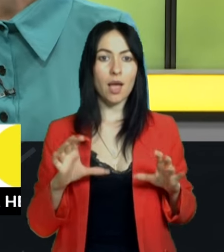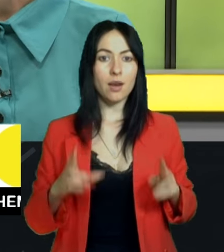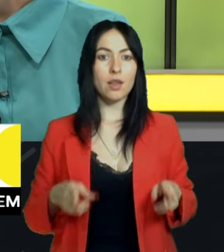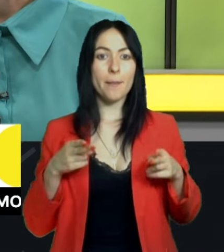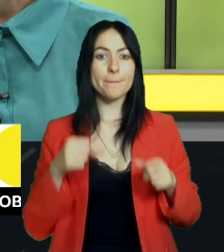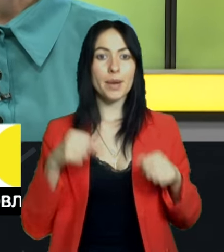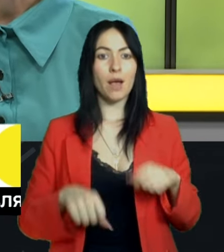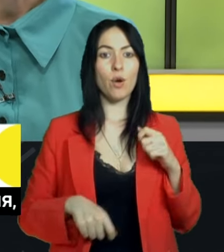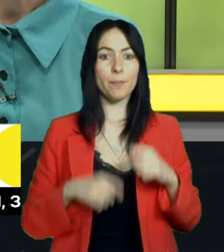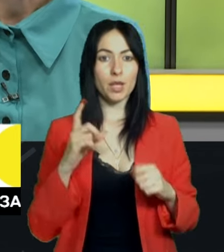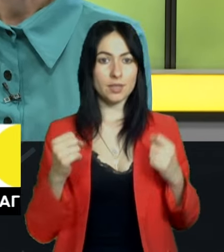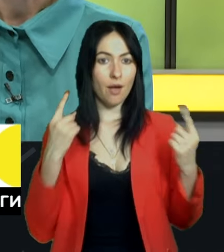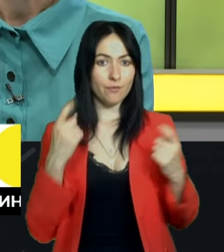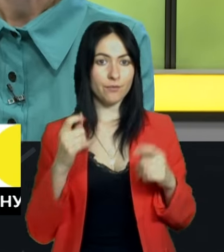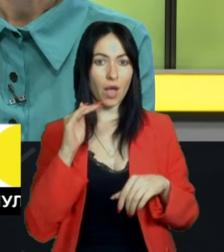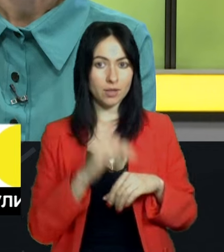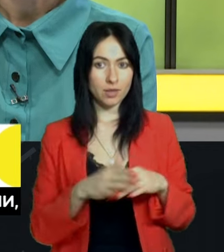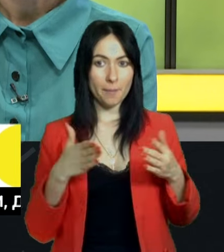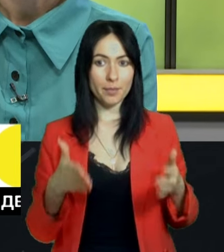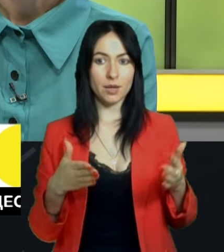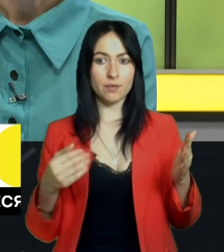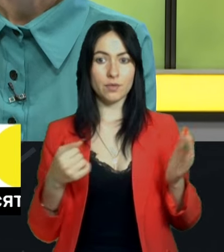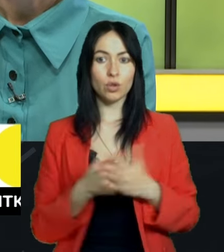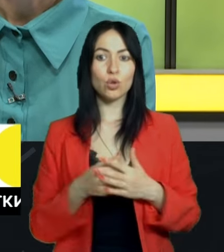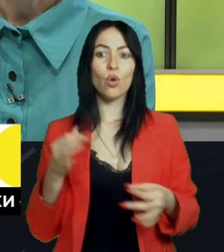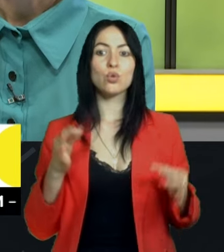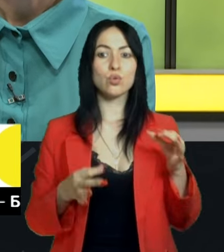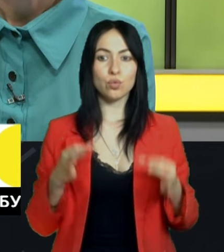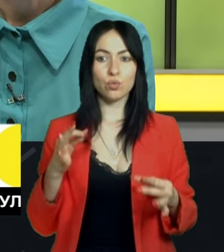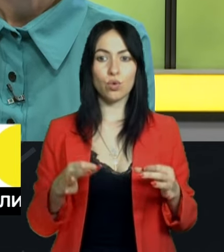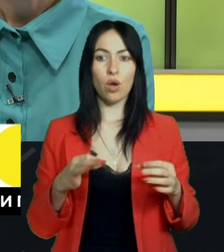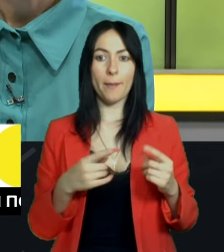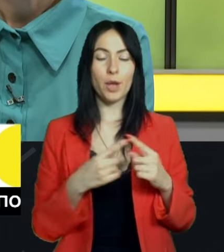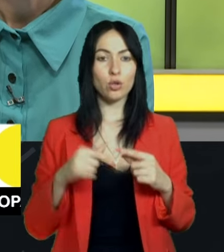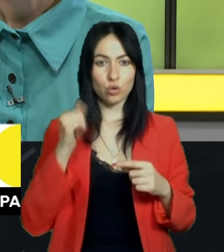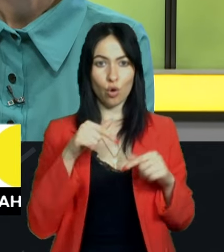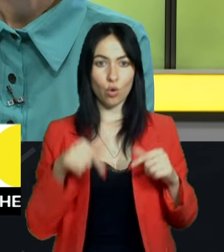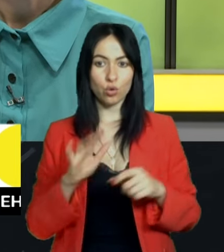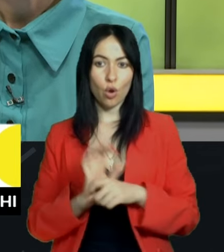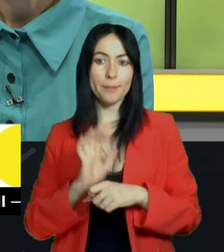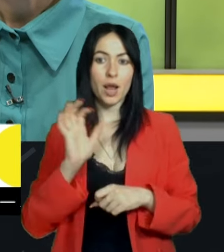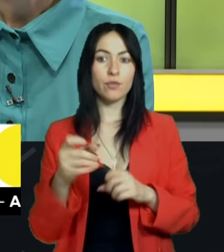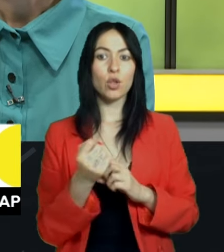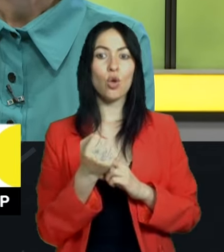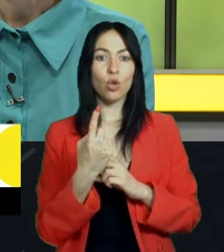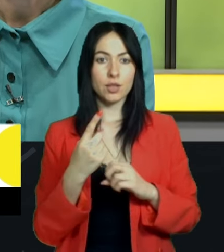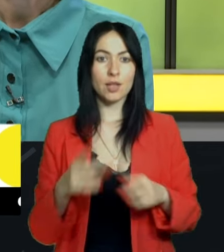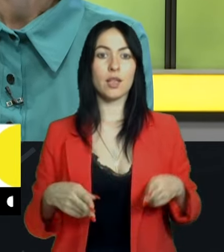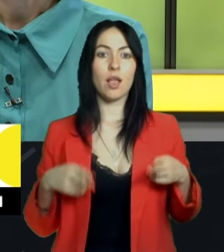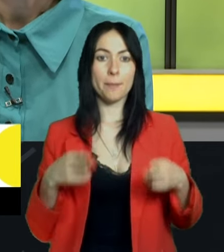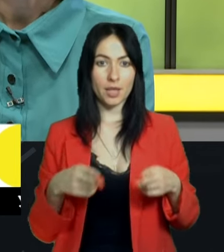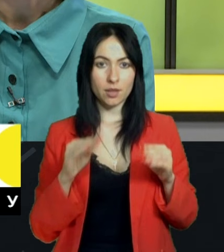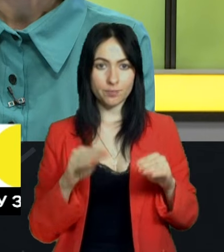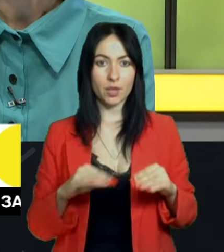фактами. До суду поточного року направлено 11 кримінальних проваджень стосовно 72